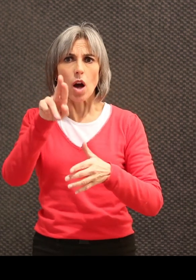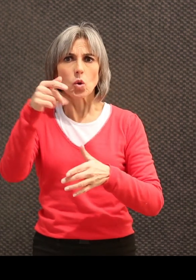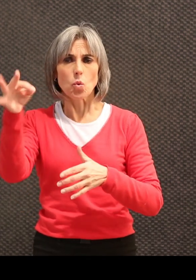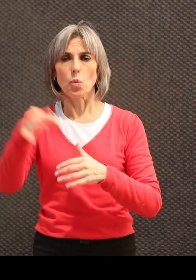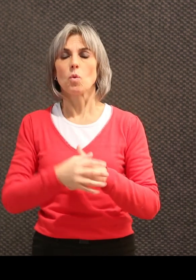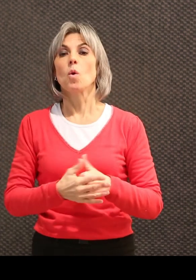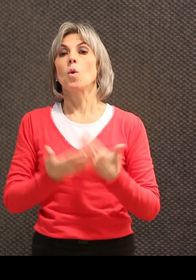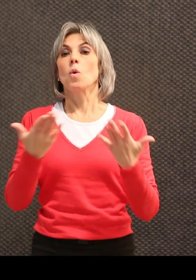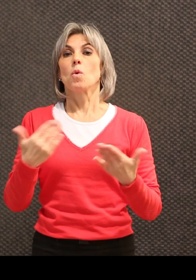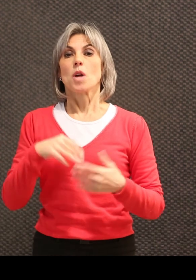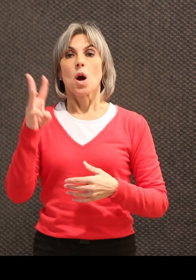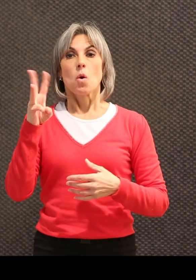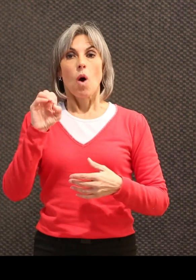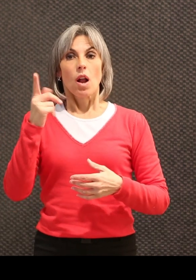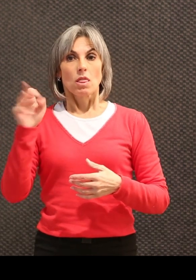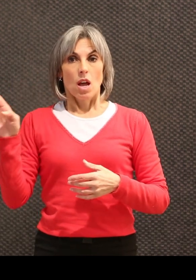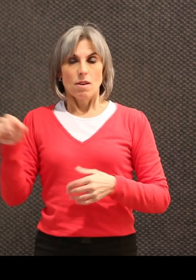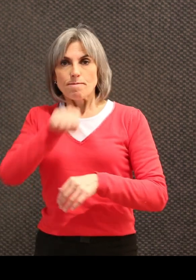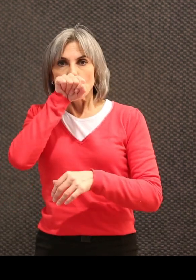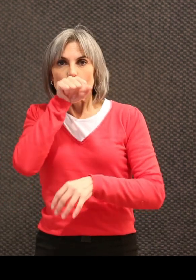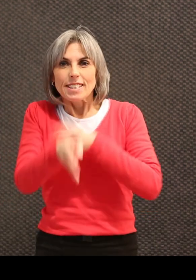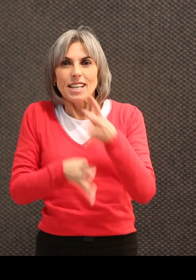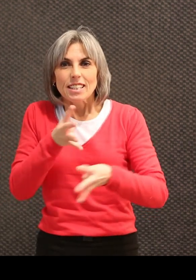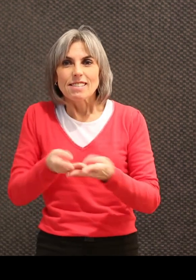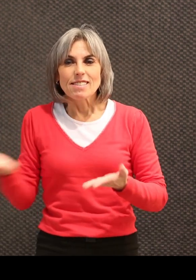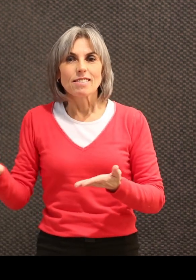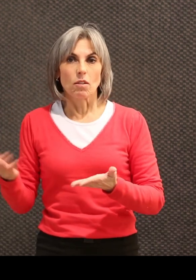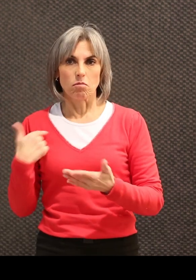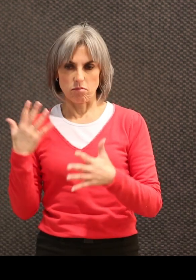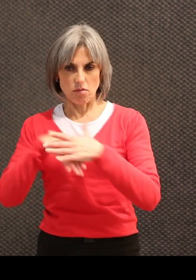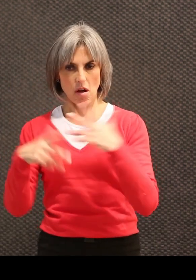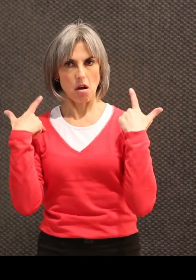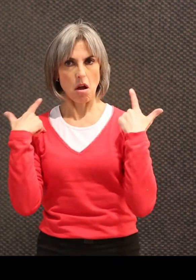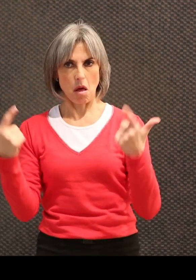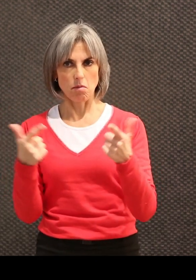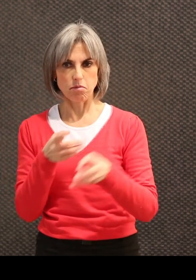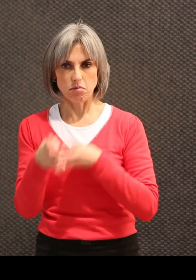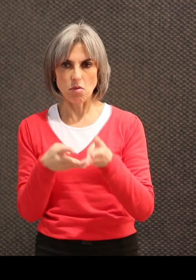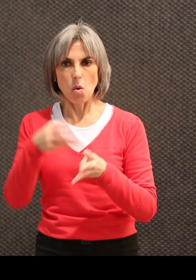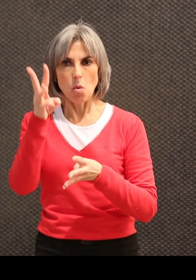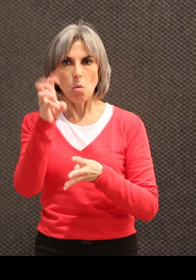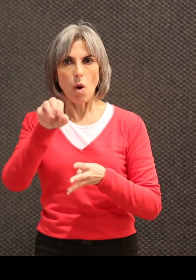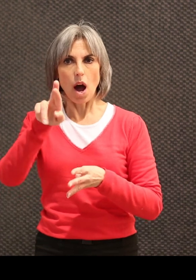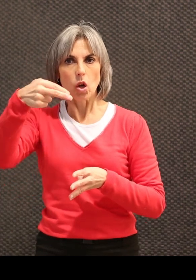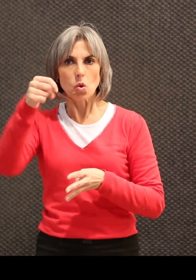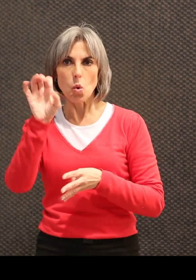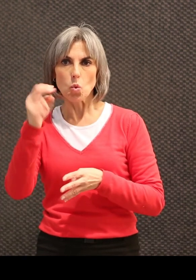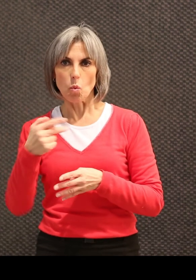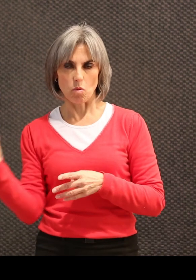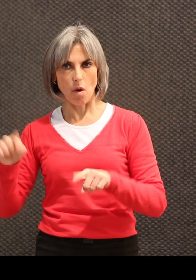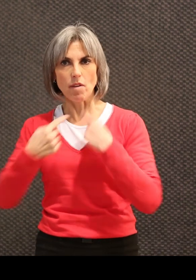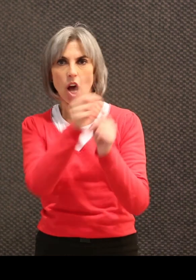que, par exemple, on a Walter, qui est fan de cyclisme. Walter fait partie d'un cyclo-club de Warneton. Donc